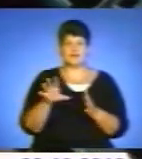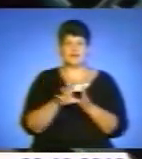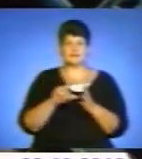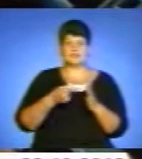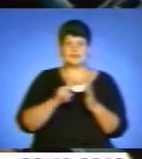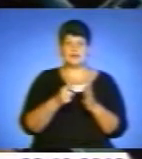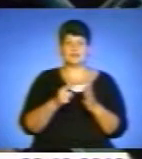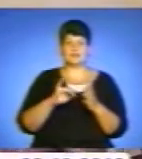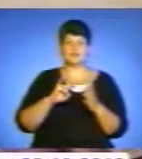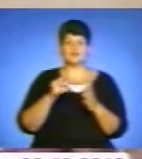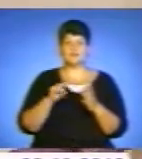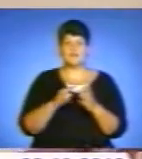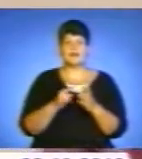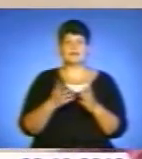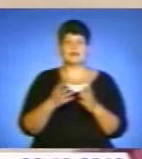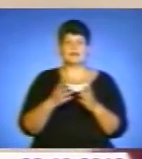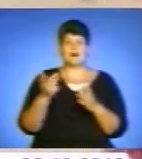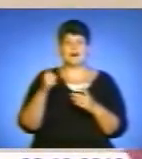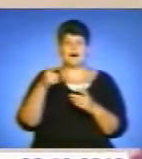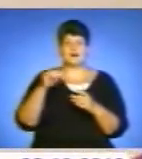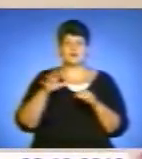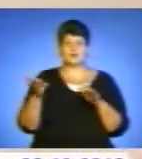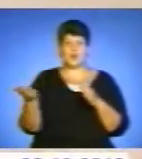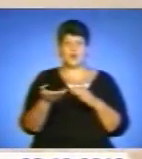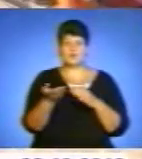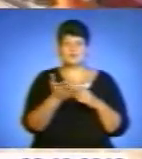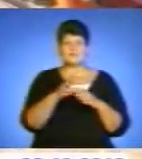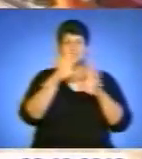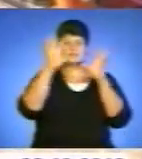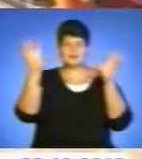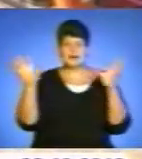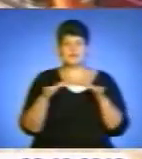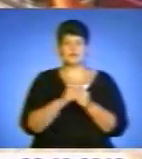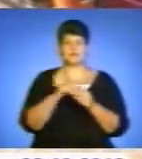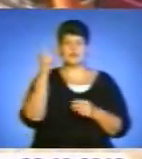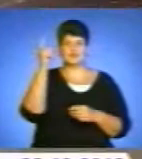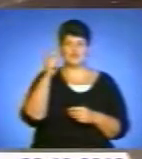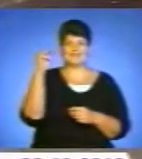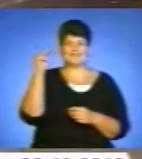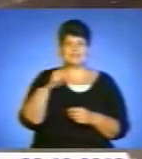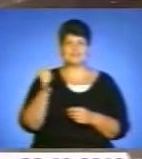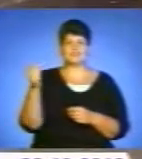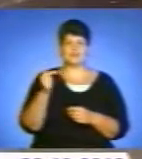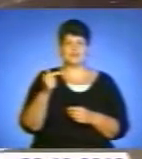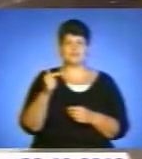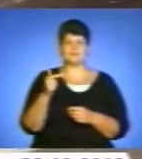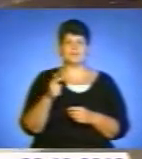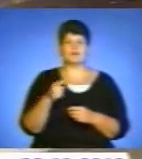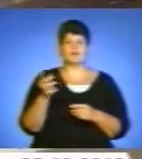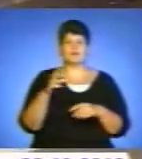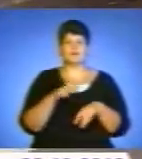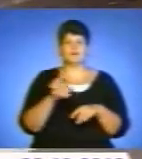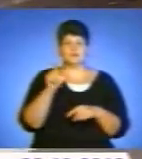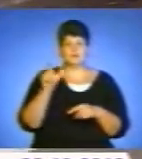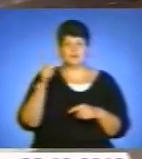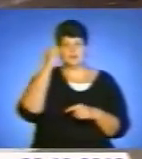шуруповерти, бензопили, газонокосарки. Загалом чужого майна привласнили майже на 100 тисяч гривень. Потерпілі вдячні правоохоронцям